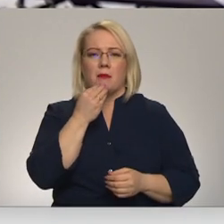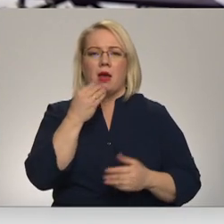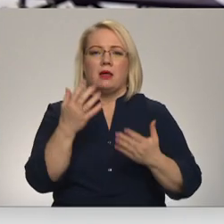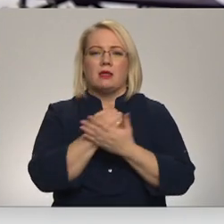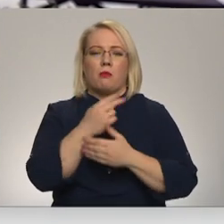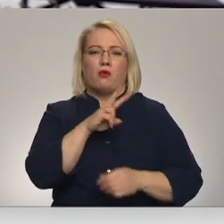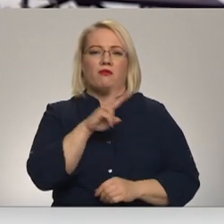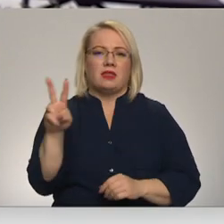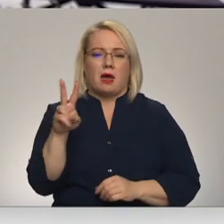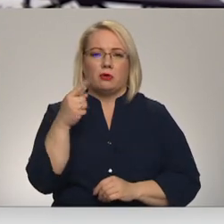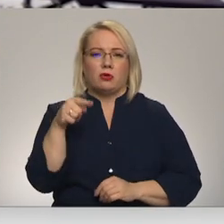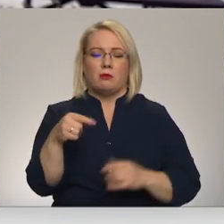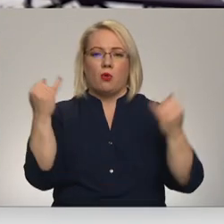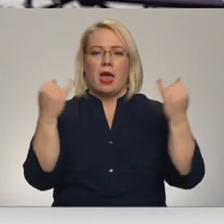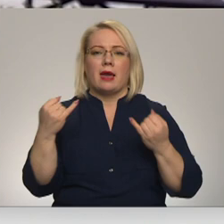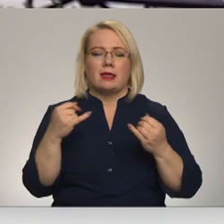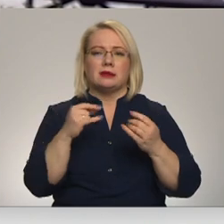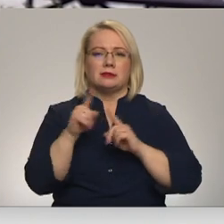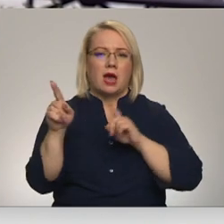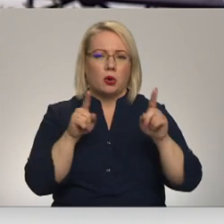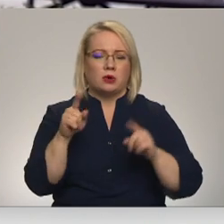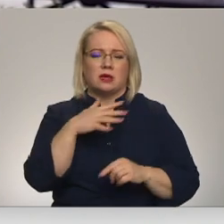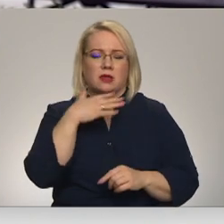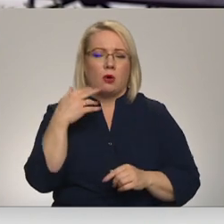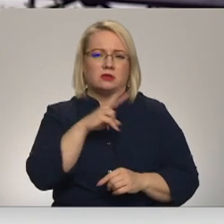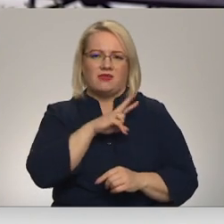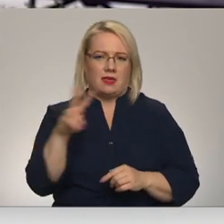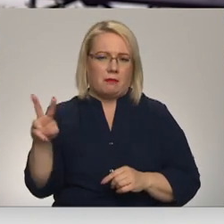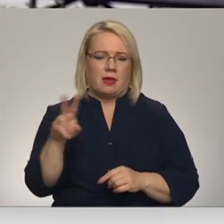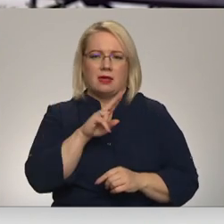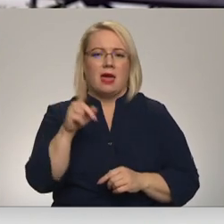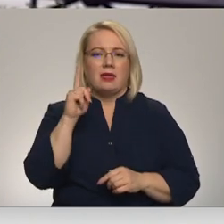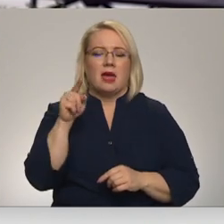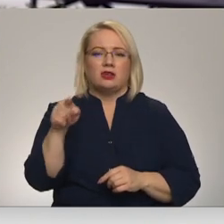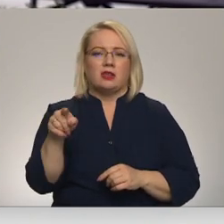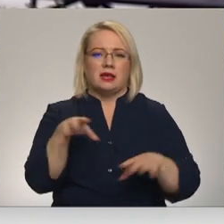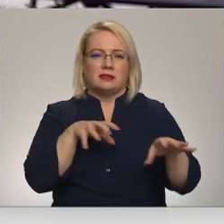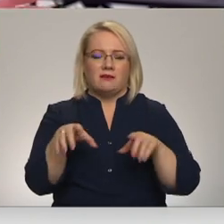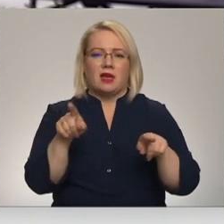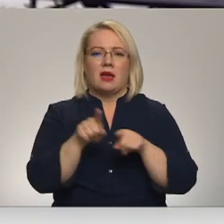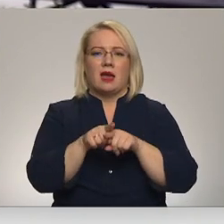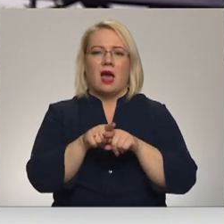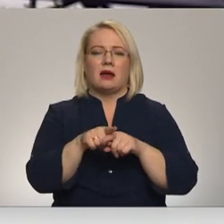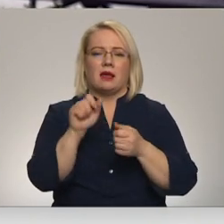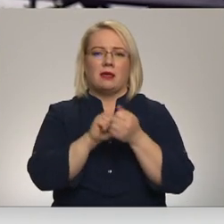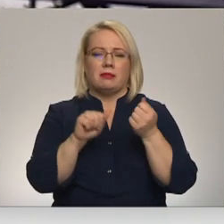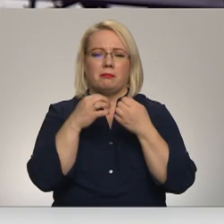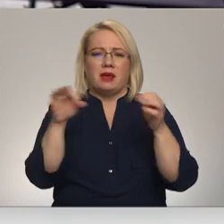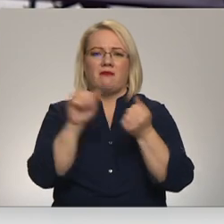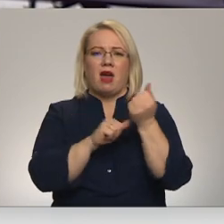dabūt vitamīnas no tiem. Eglēs zaris atvara daudz, daudz viņiem vajadzīgas vitamīnas. Ne tikai šitie dzīvnieki ēd, bet arī savoļas dzīvnieki,